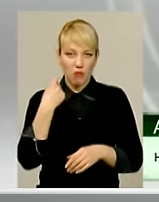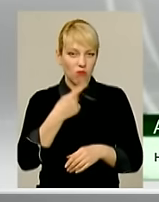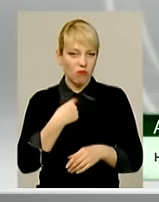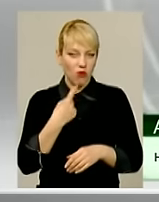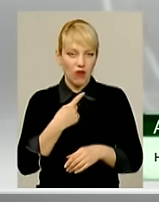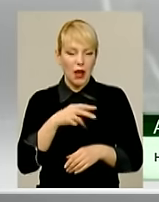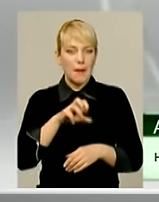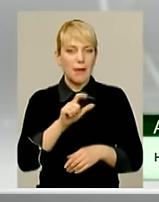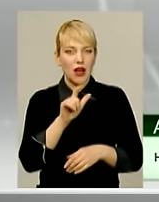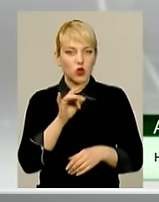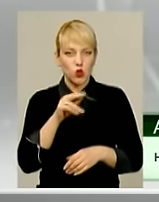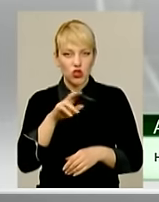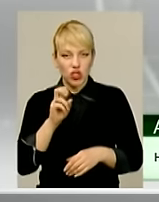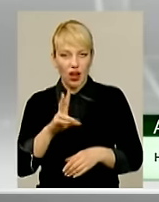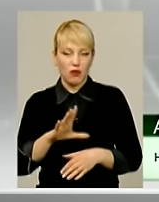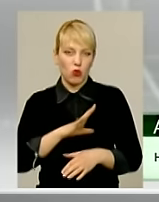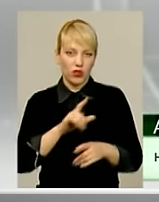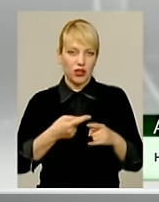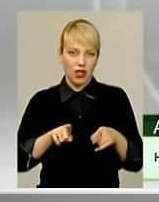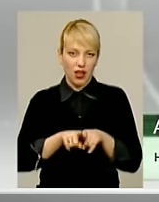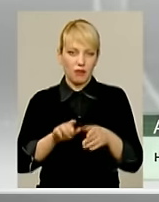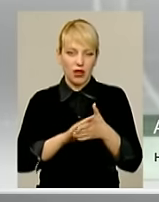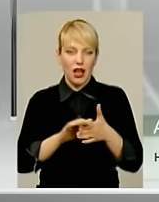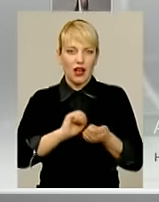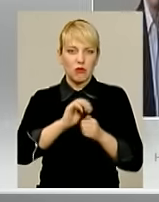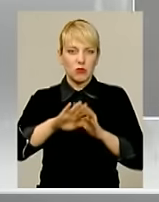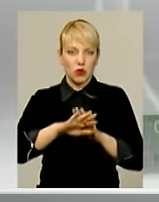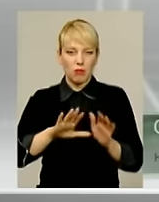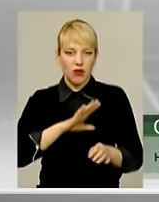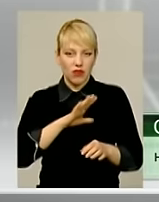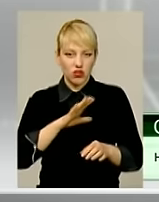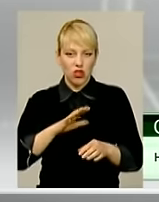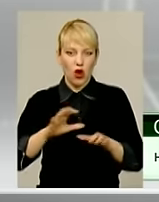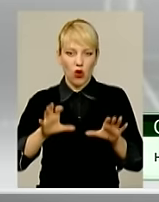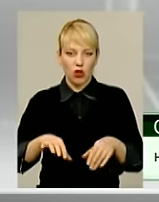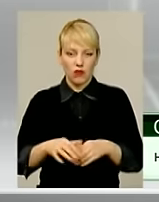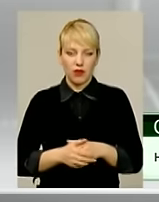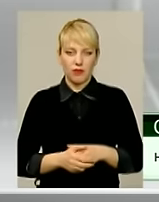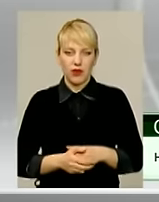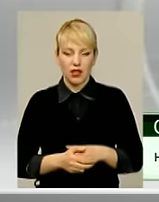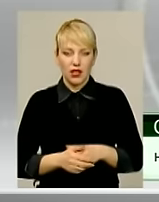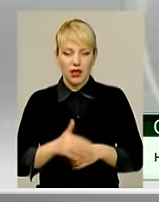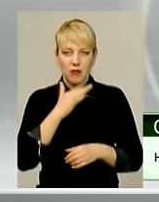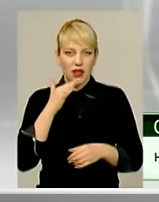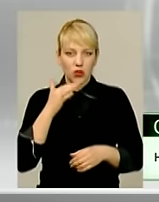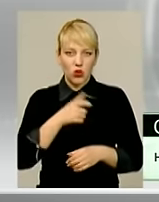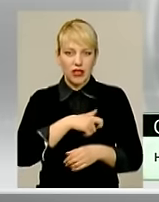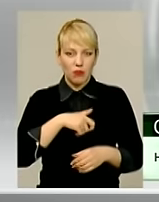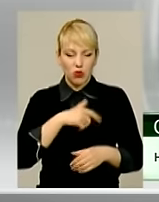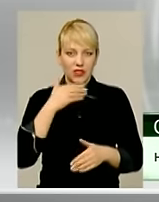Мазурчак було прізвище з Кам'яць-Подільської колишній міський голова. Ряд народних депутатів звернулися